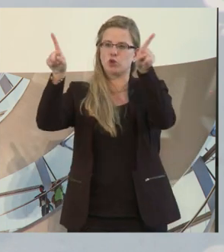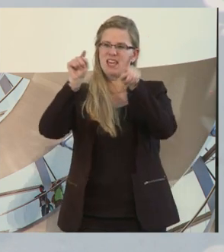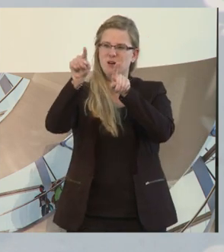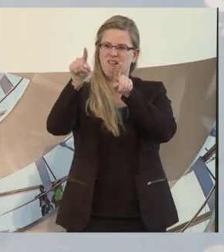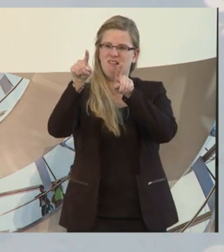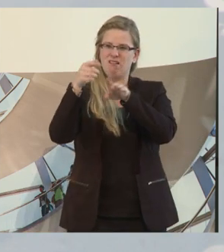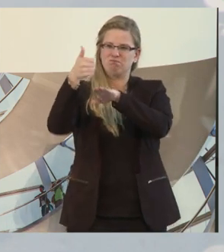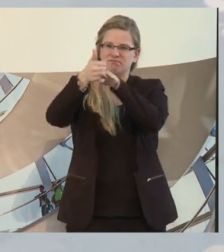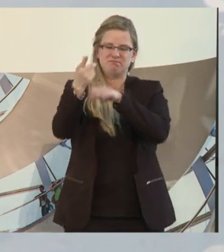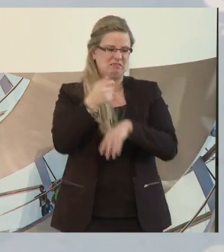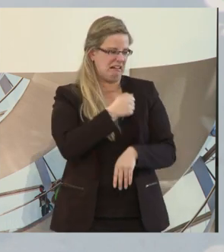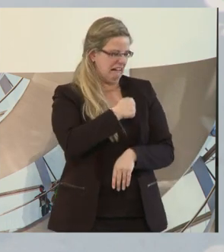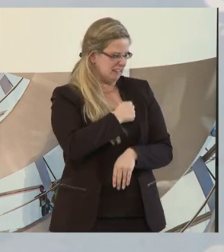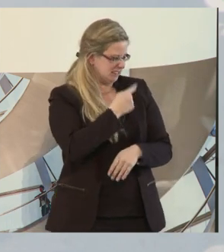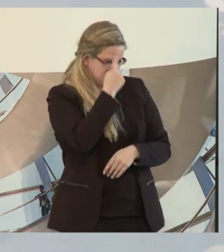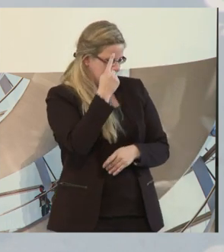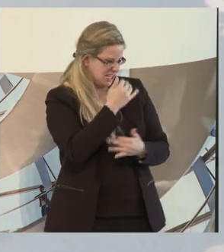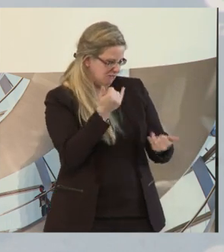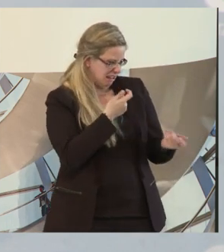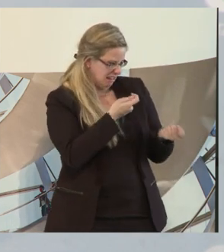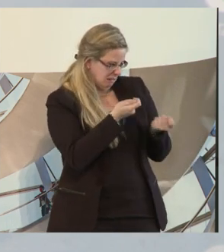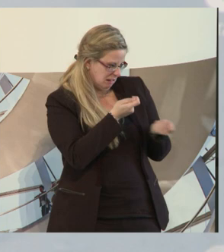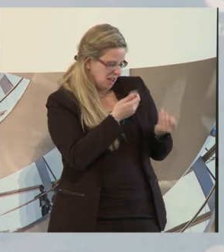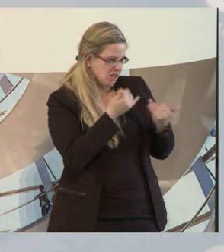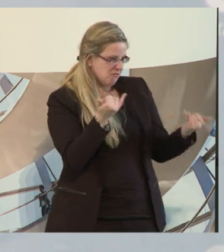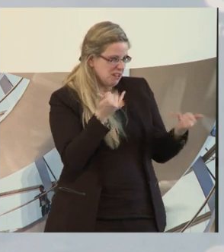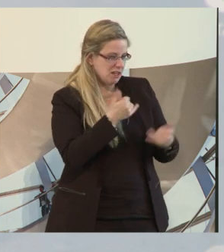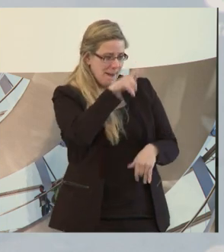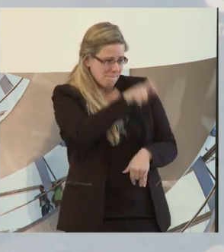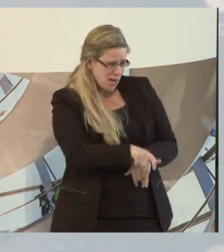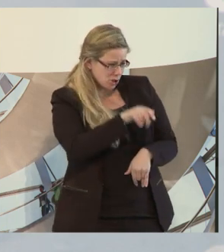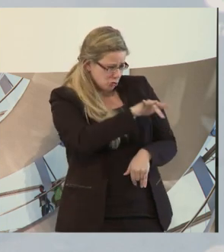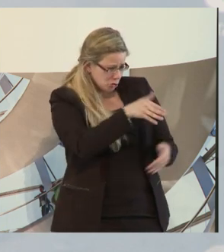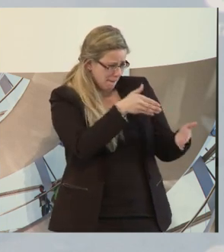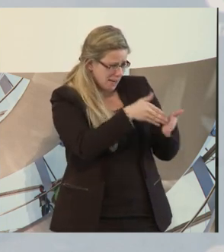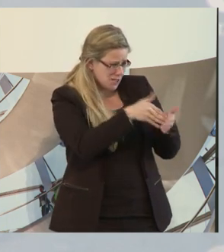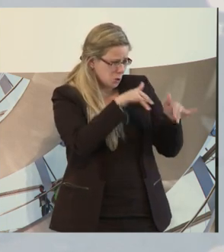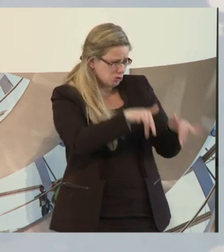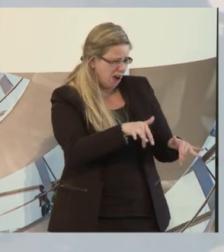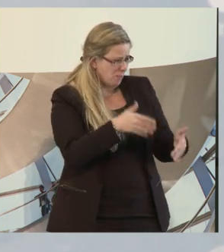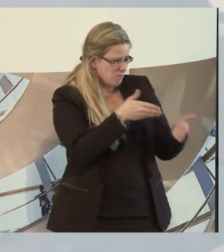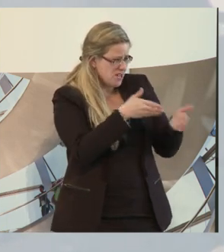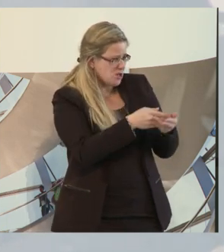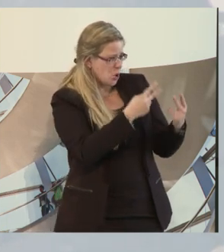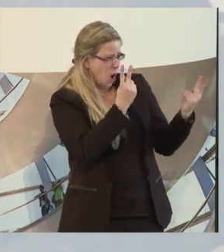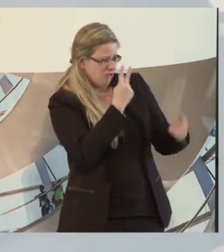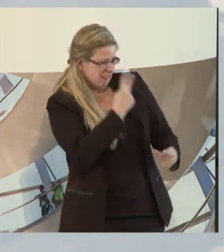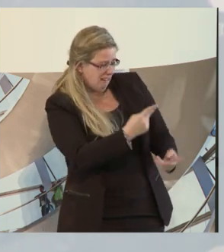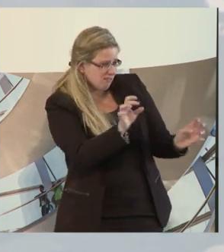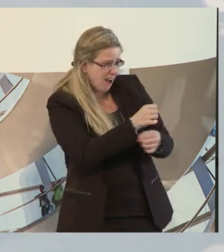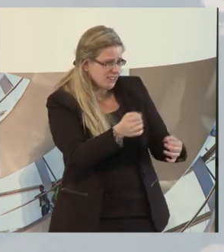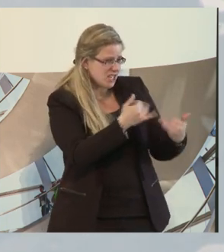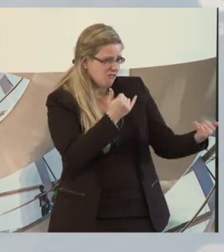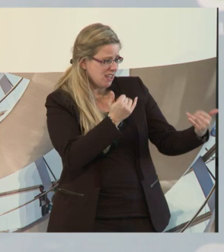ich weiß überhaupt nicht, wie mache ich das eigentlich? Wie gehe ich mit einem Menschen um, der ein Handicap hat, was ich gar nicht sehe? Was ja wirklich oft bei